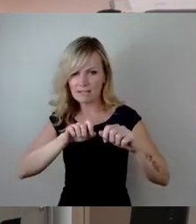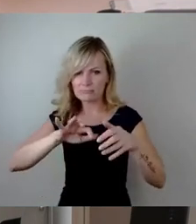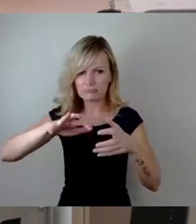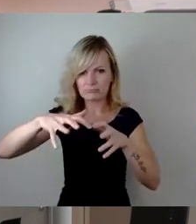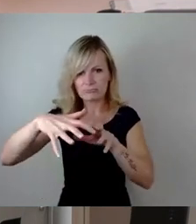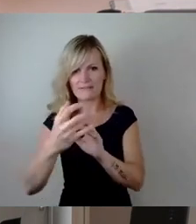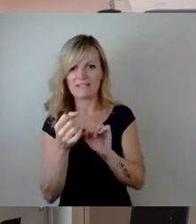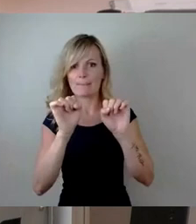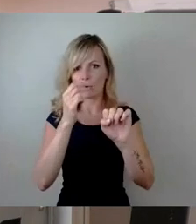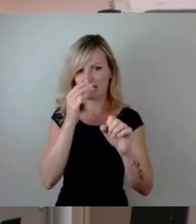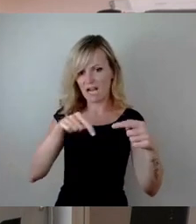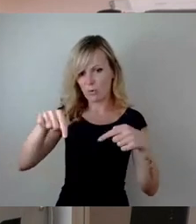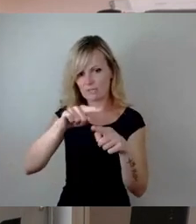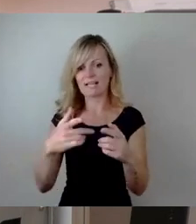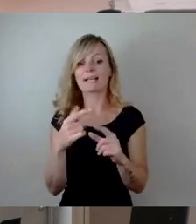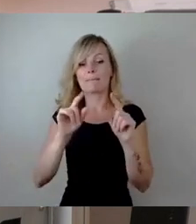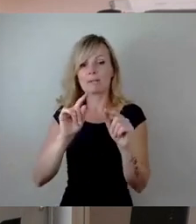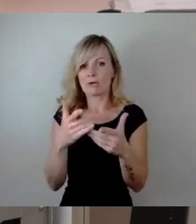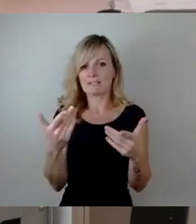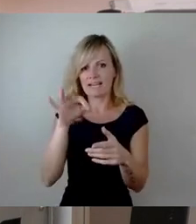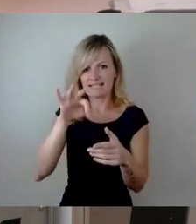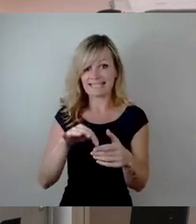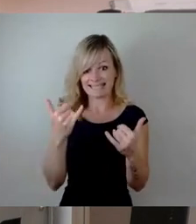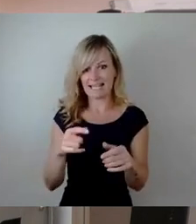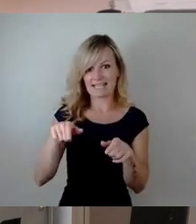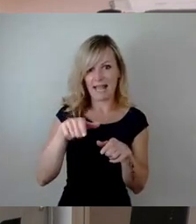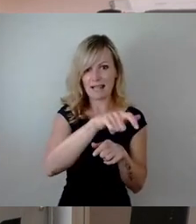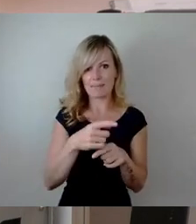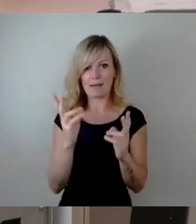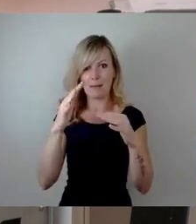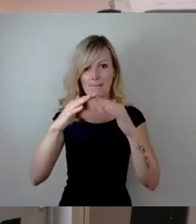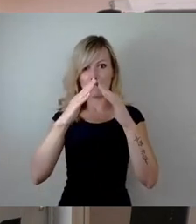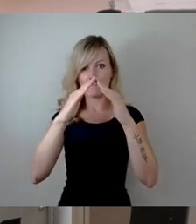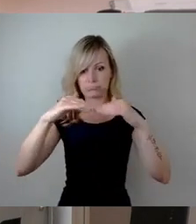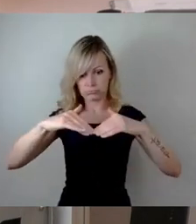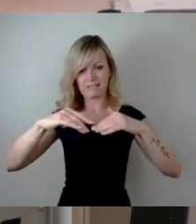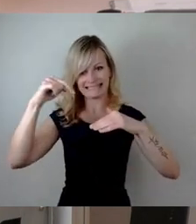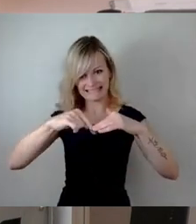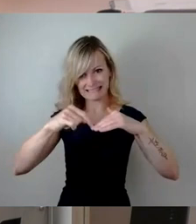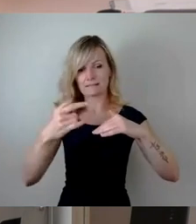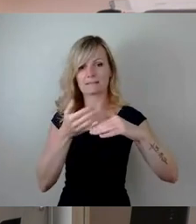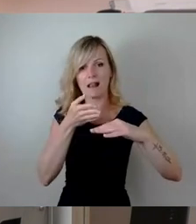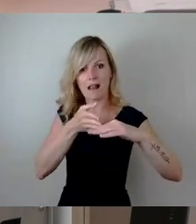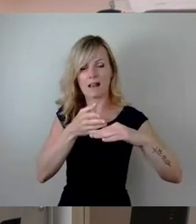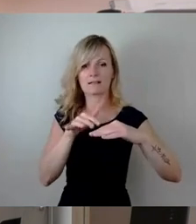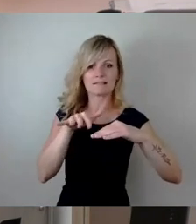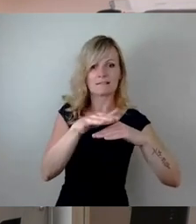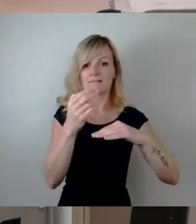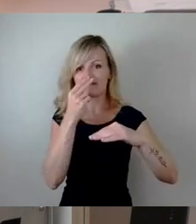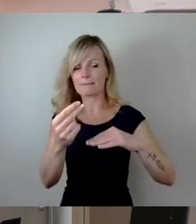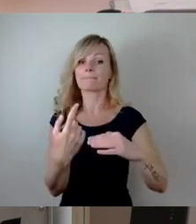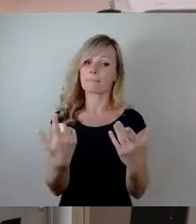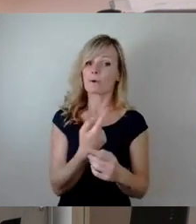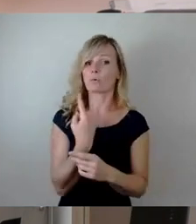bedeutet für unsere Hochwassermaßnahmen und Hochwasserabwehrpläne. Da haben wir vor einer Stunde